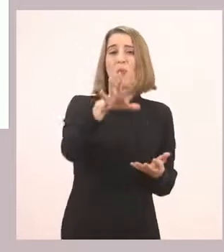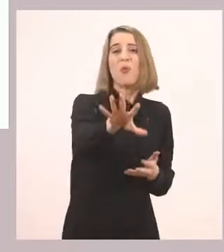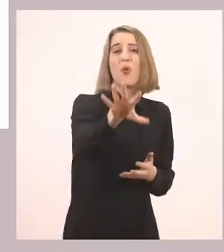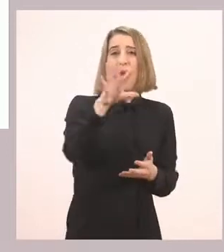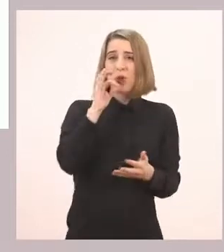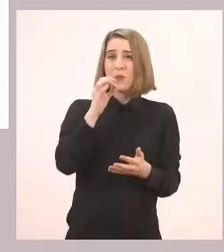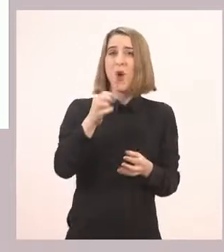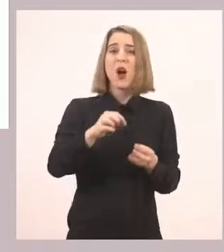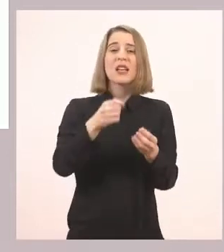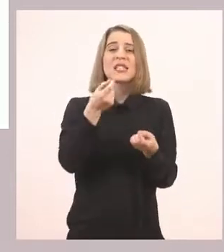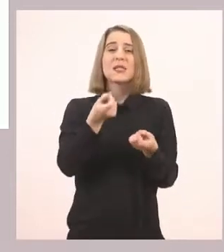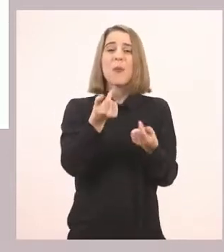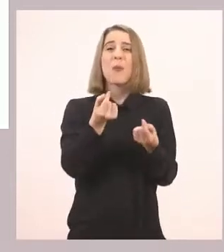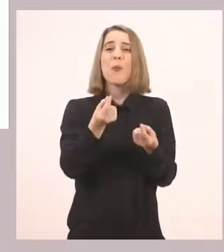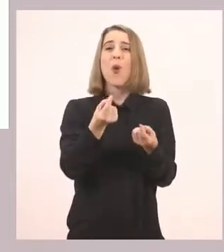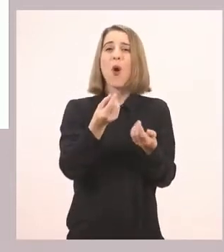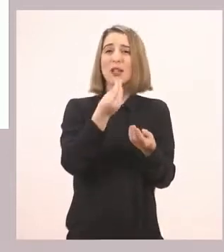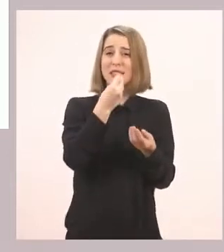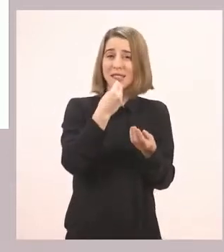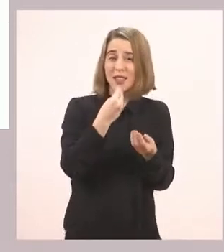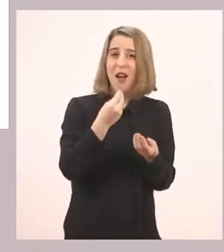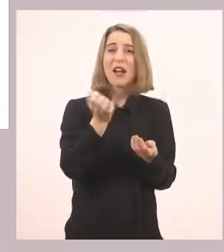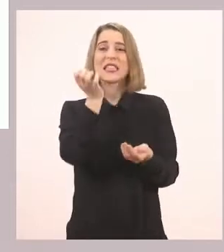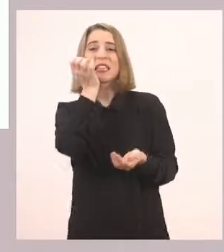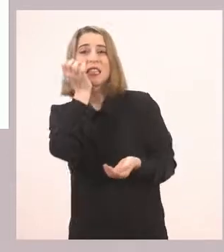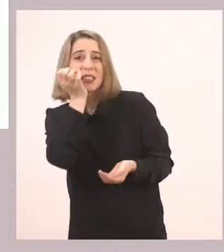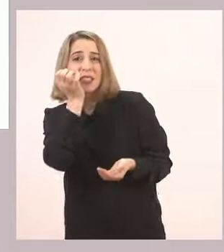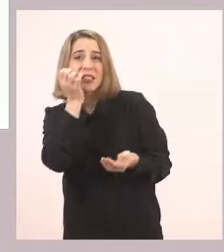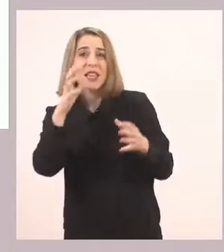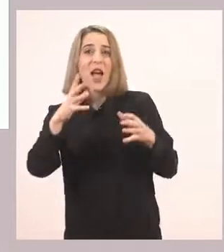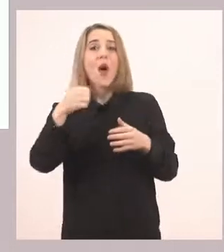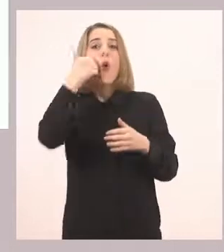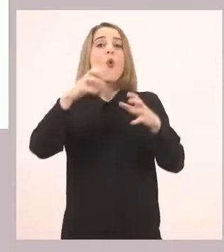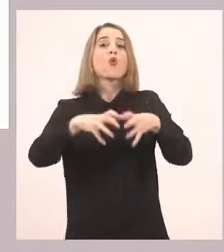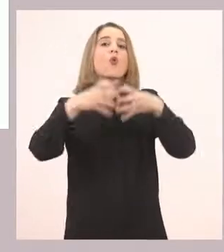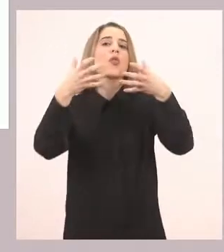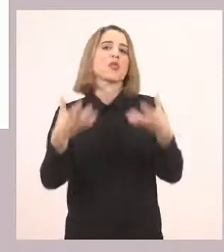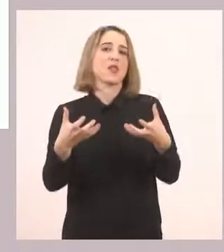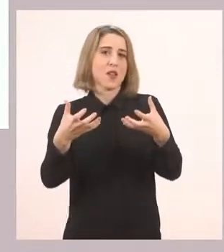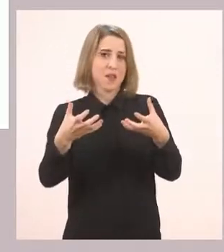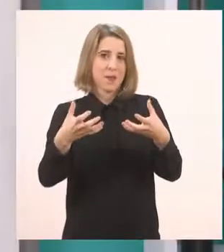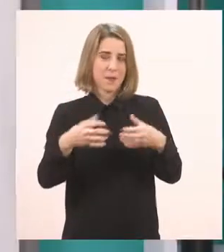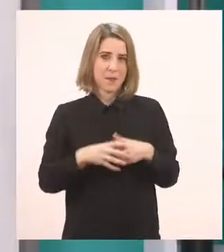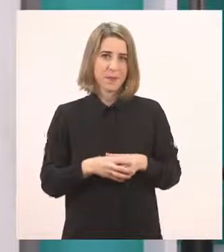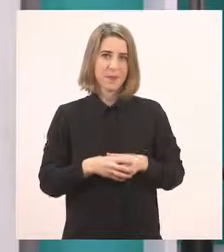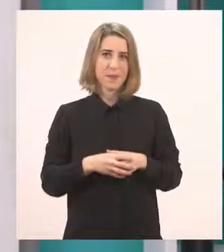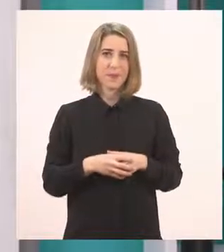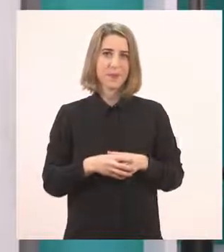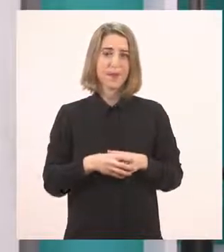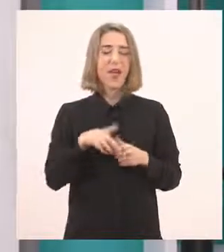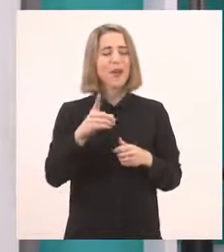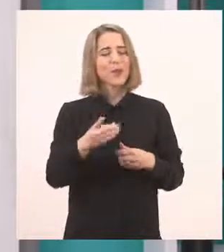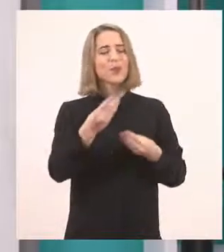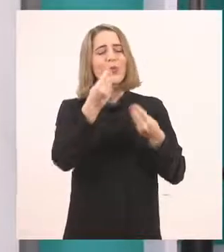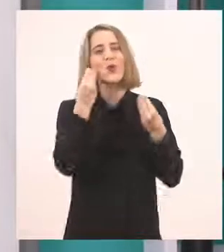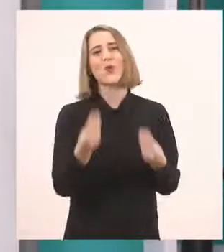προτιμώ τα σπόρια, τα καρύδια και τα ρόδια. Θα το βάλετε. Είναι πολύ ωραίο αυτό